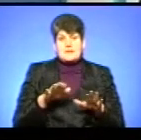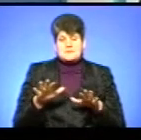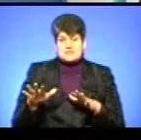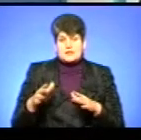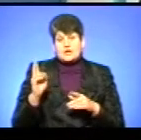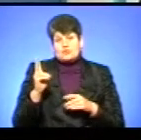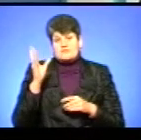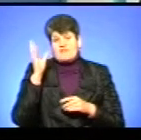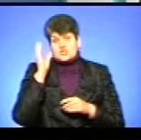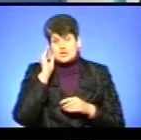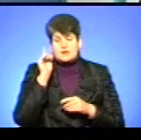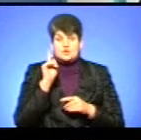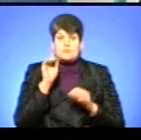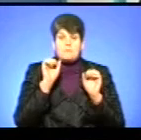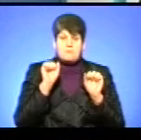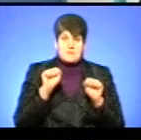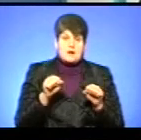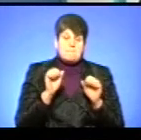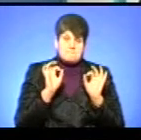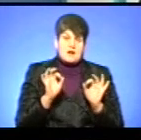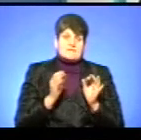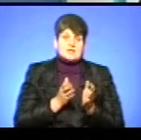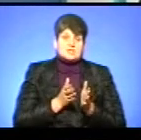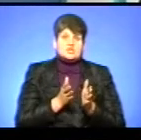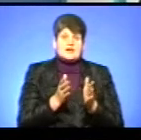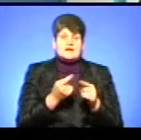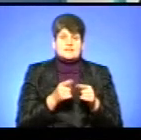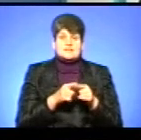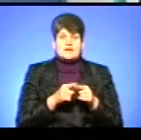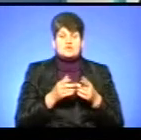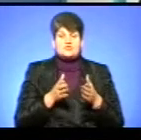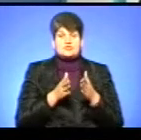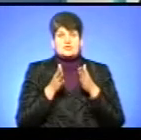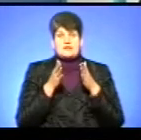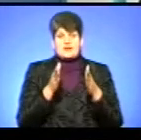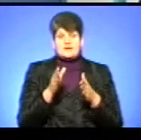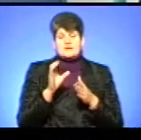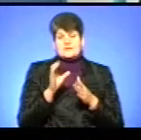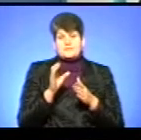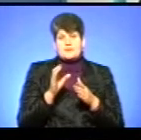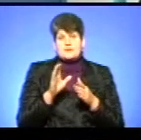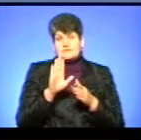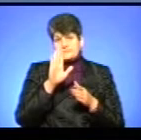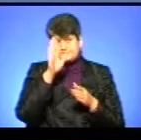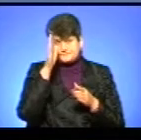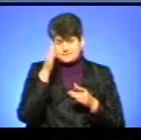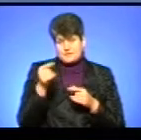вважає, що правильний шлях – це шлях правового сепаратизму, як, на жаль, зараз відбувається в Тернополі. Тобто,